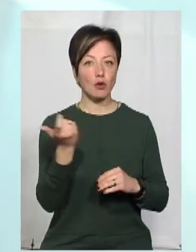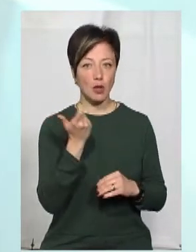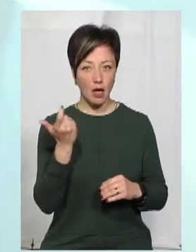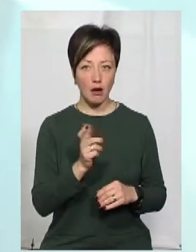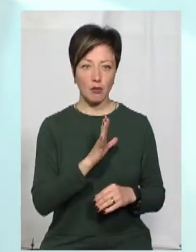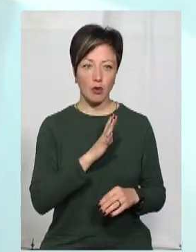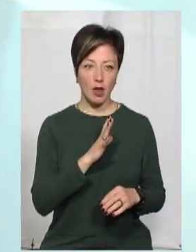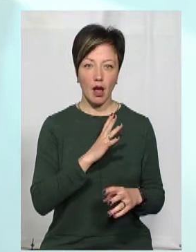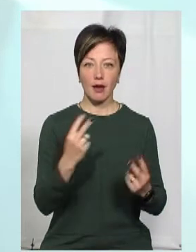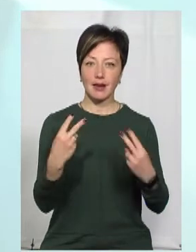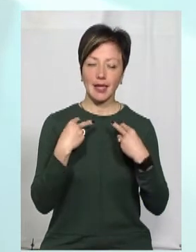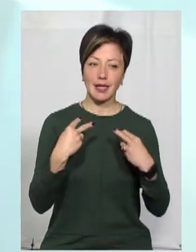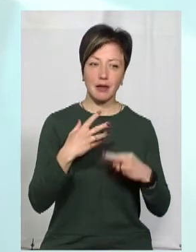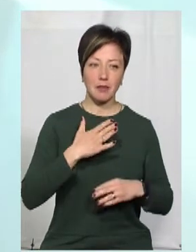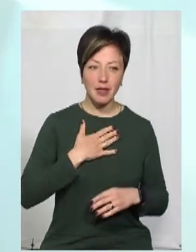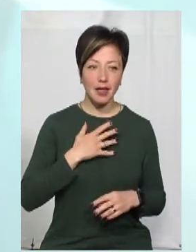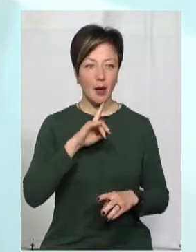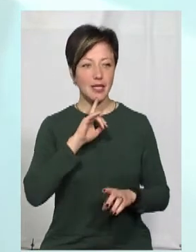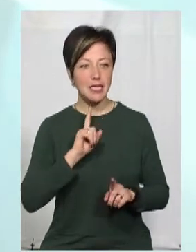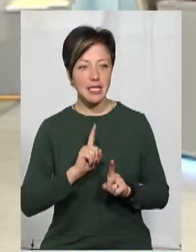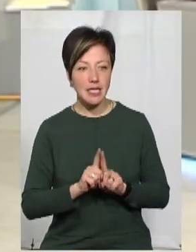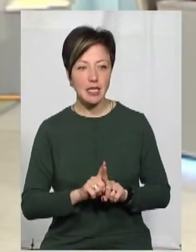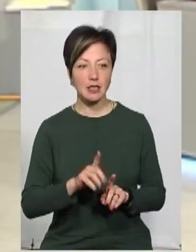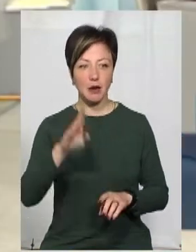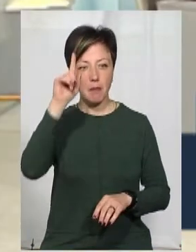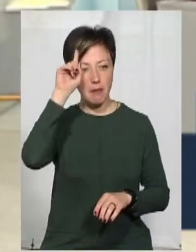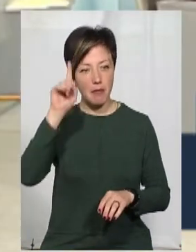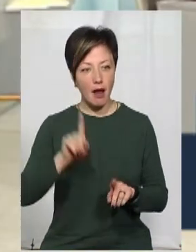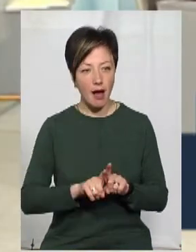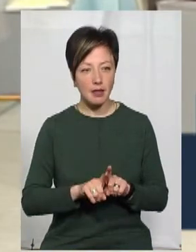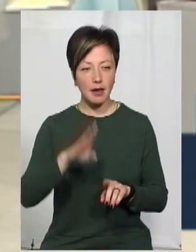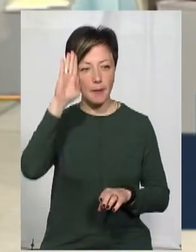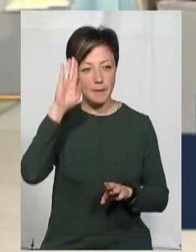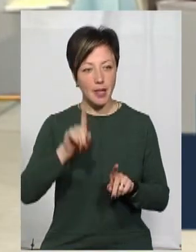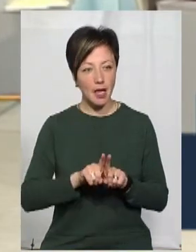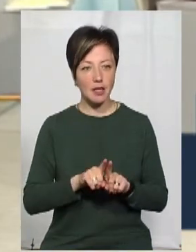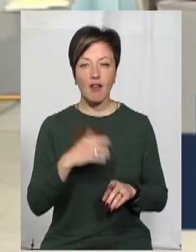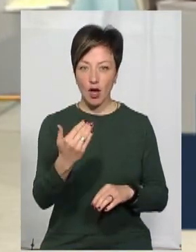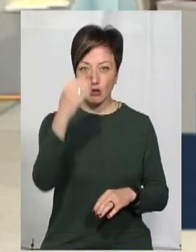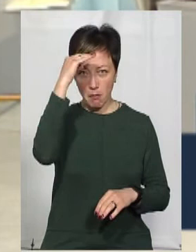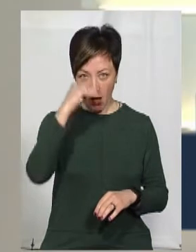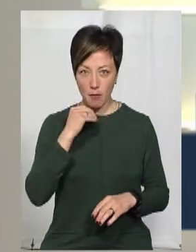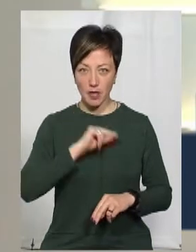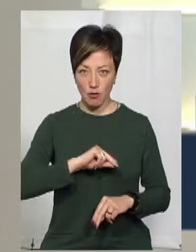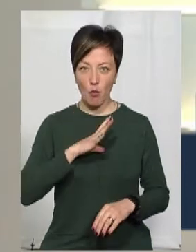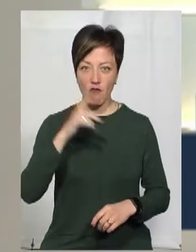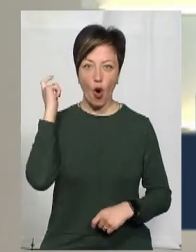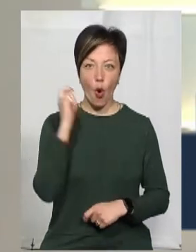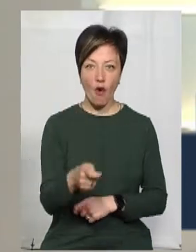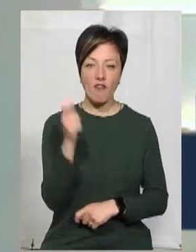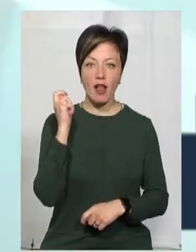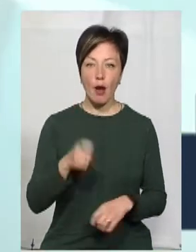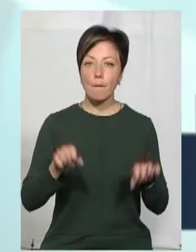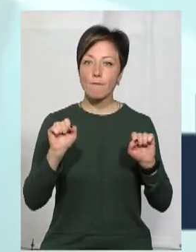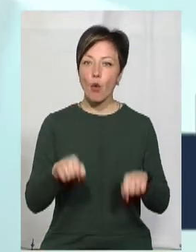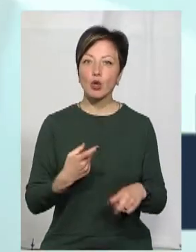гляділо мене, сестричку, братиків. От, так ми... То ваш батько працював, був ковалем, так? Так,